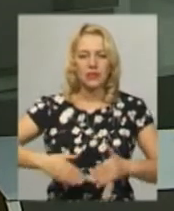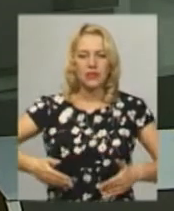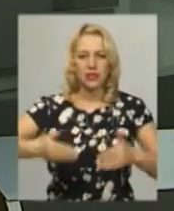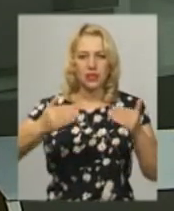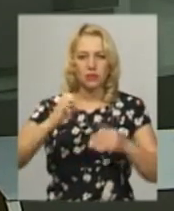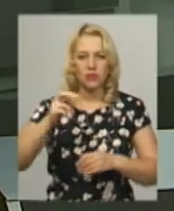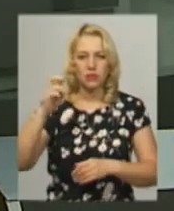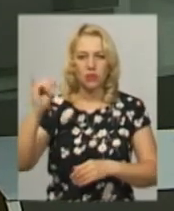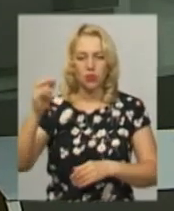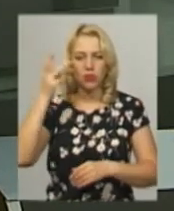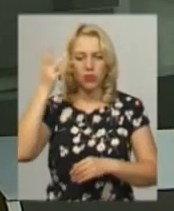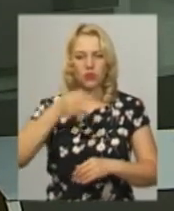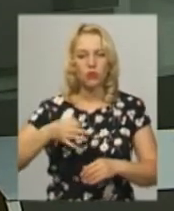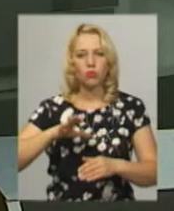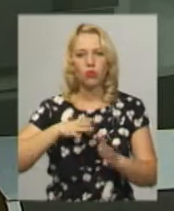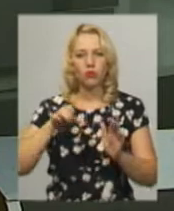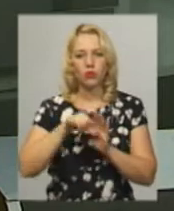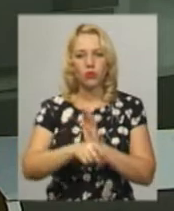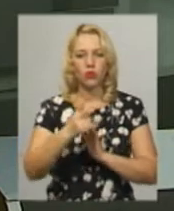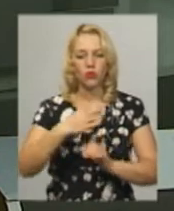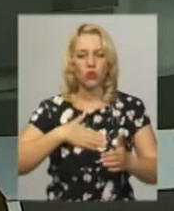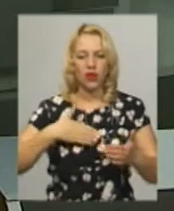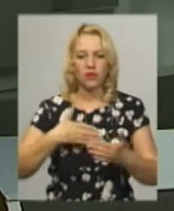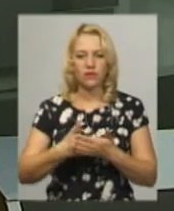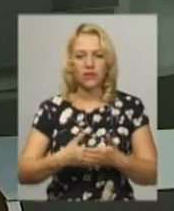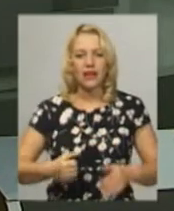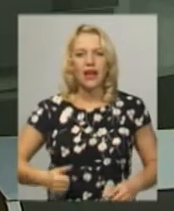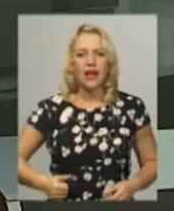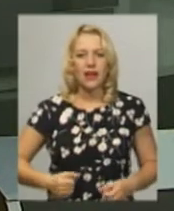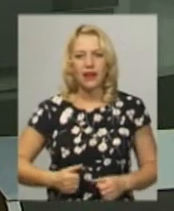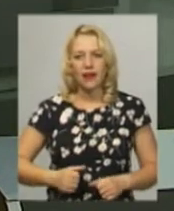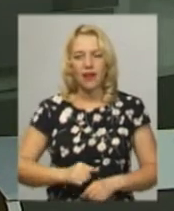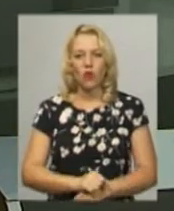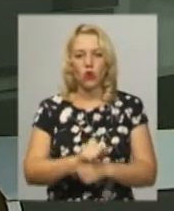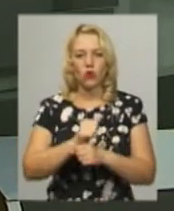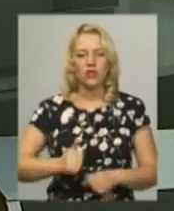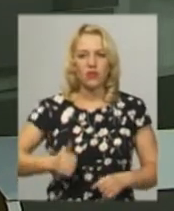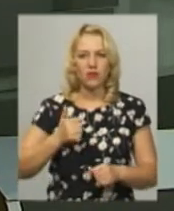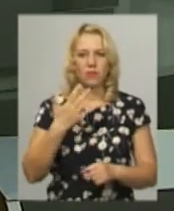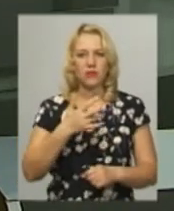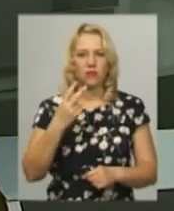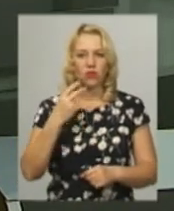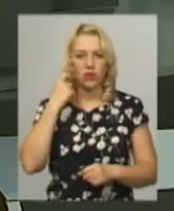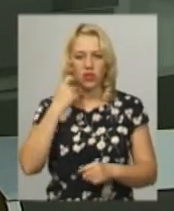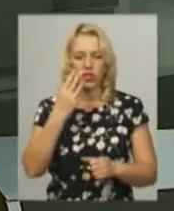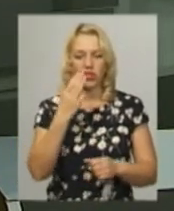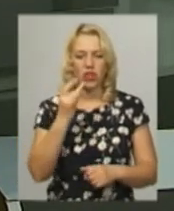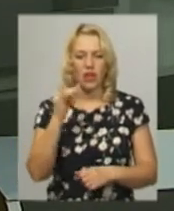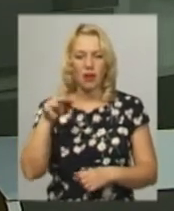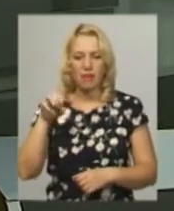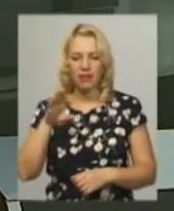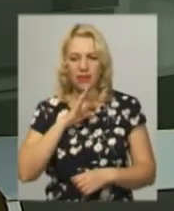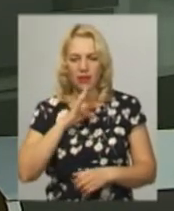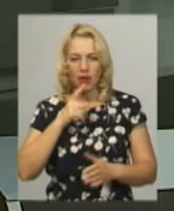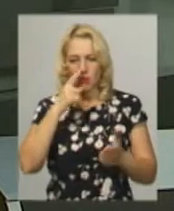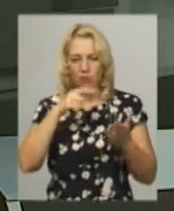СБУ у області було вбито двох активістів Революції Гідності. Йдеться про 72-річну хмельничанку Людмилу Шеремет. Куля